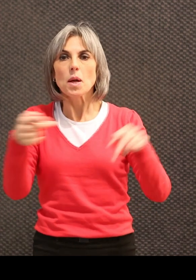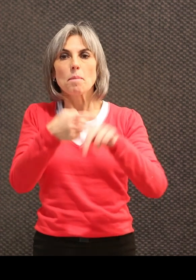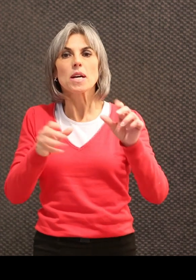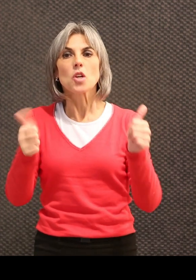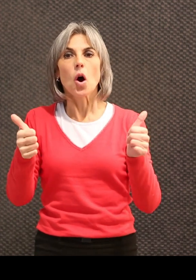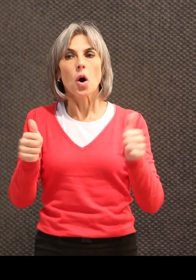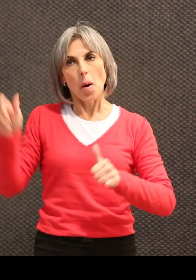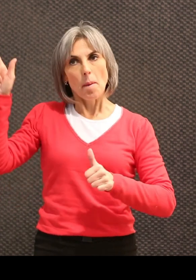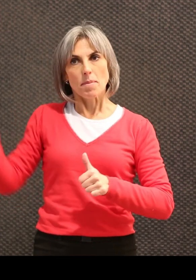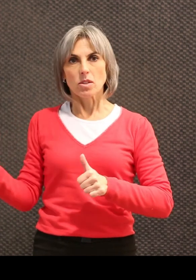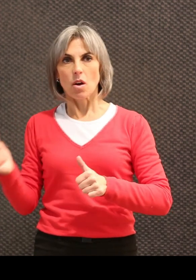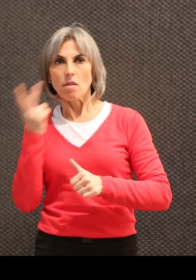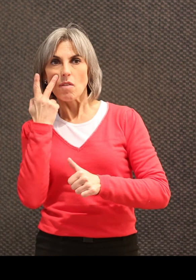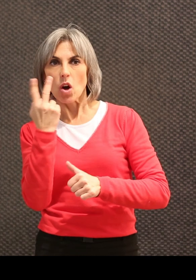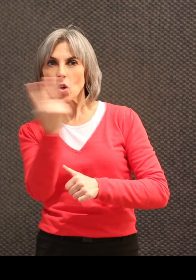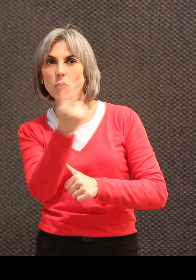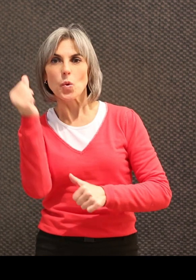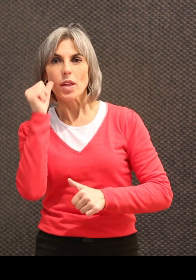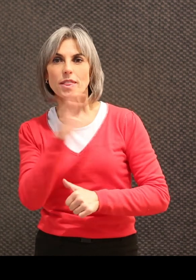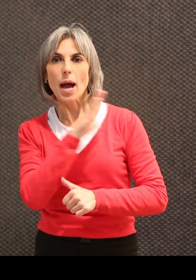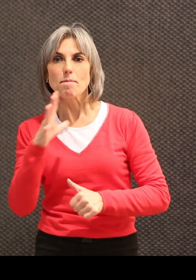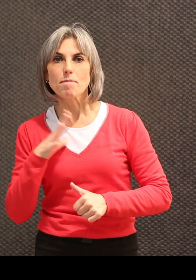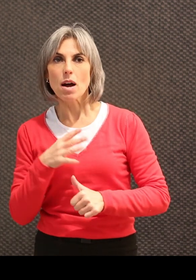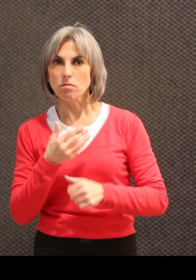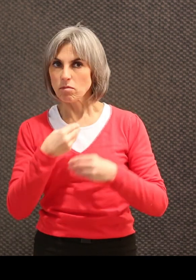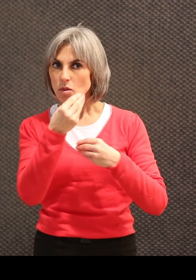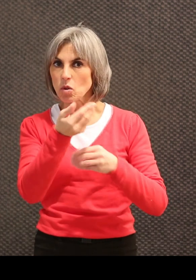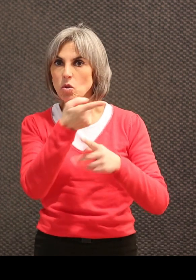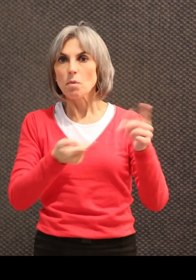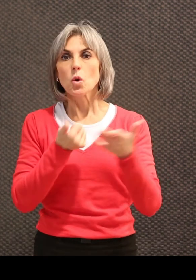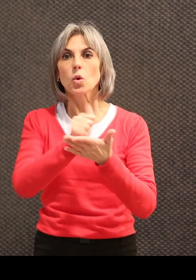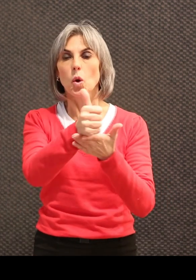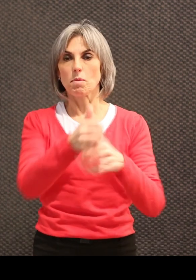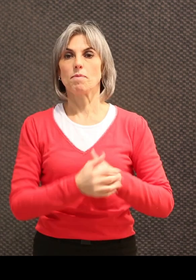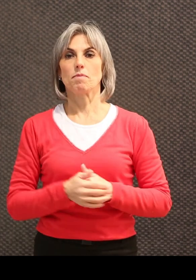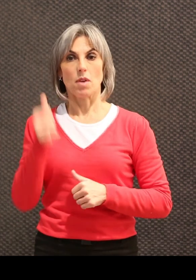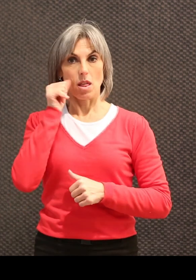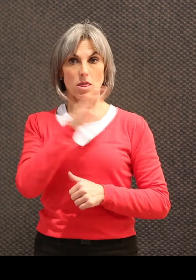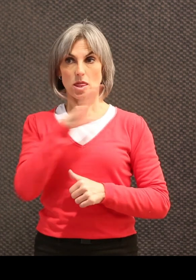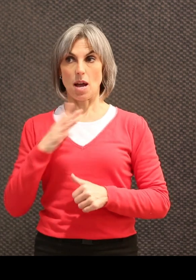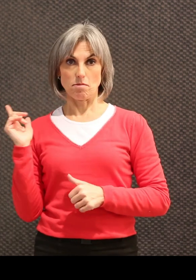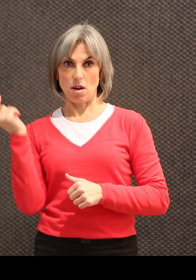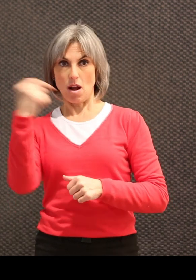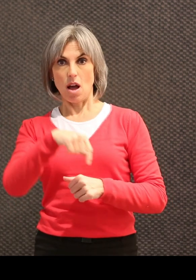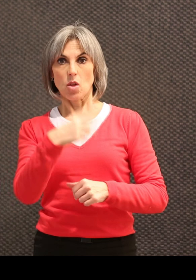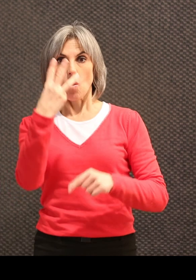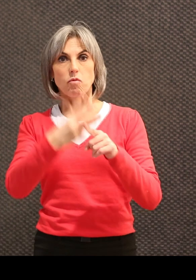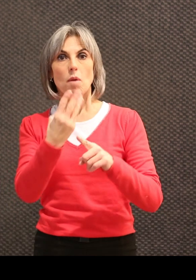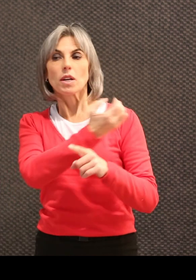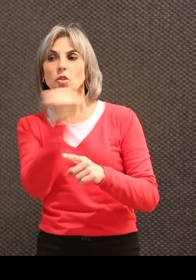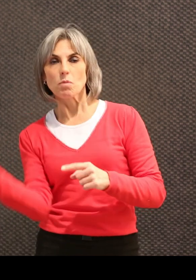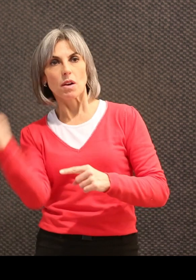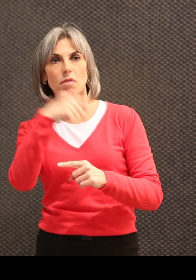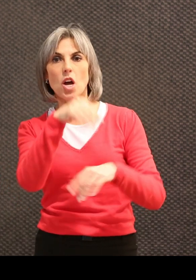-temps qui supervise les deux dames qui sont en semi-autonomie. Ce qui veut dire que cette dame, elle a trois à quatre fois